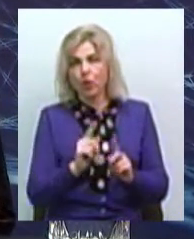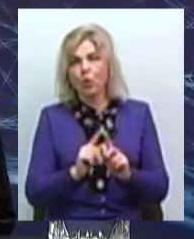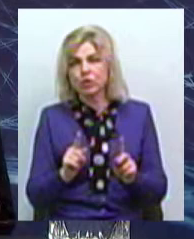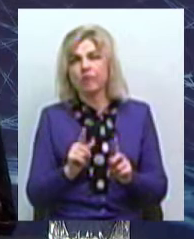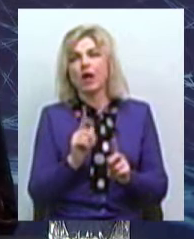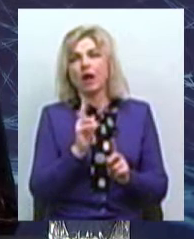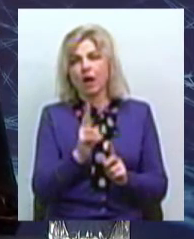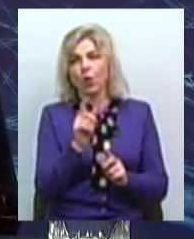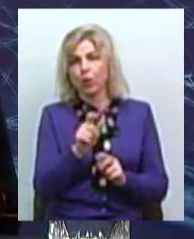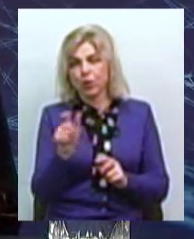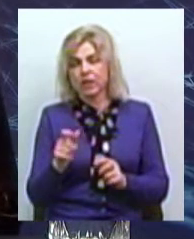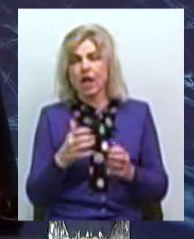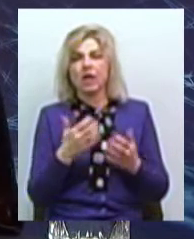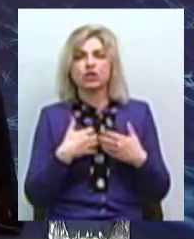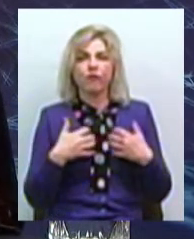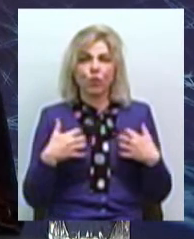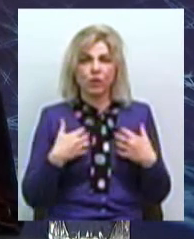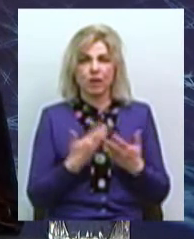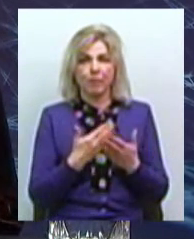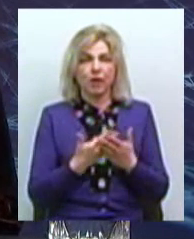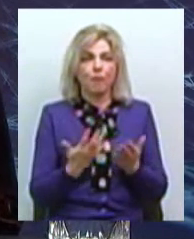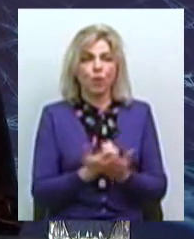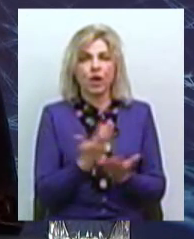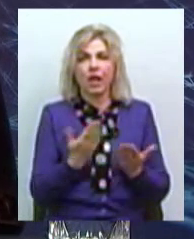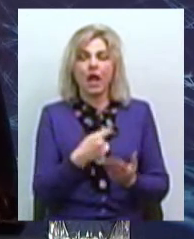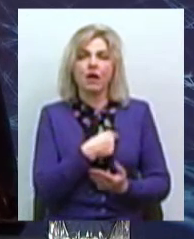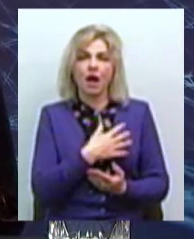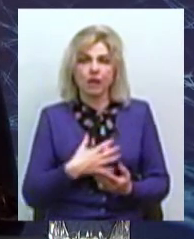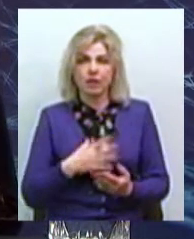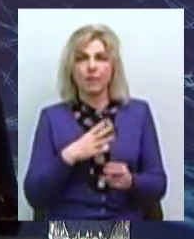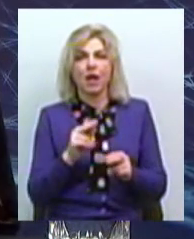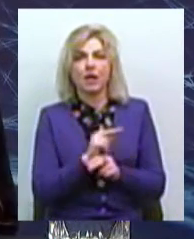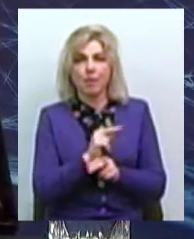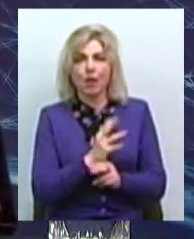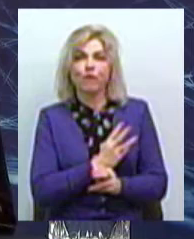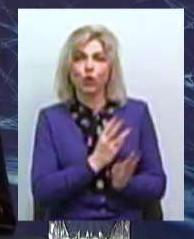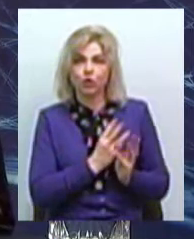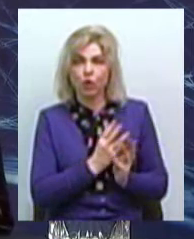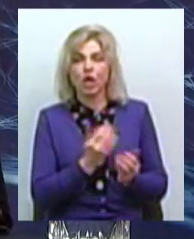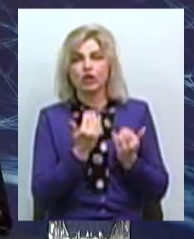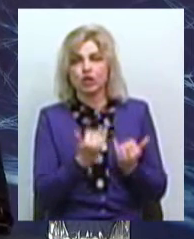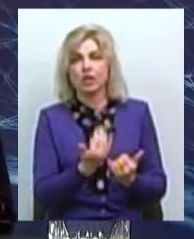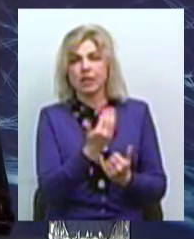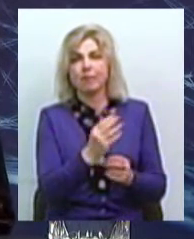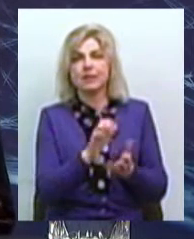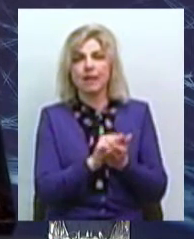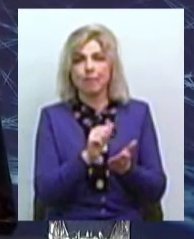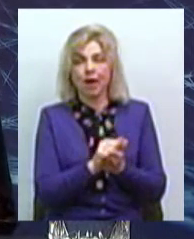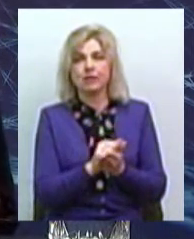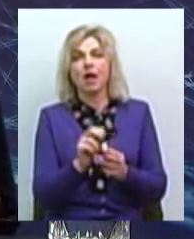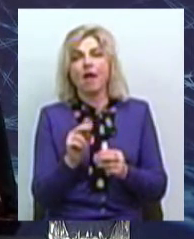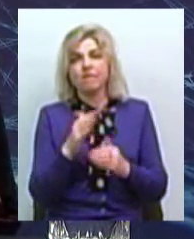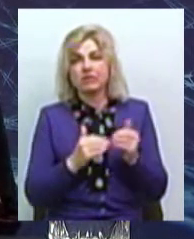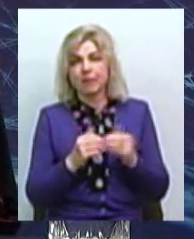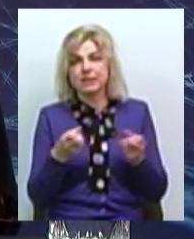родин. Це тваринки, які, можливо, отримали якісь поранення, були проліковані волонтерами. Зараз ними займаються фахівці, кінологи, які